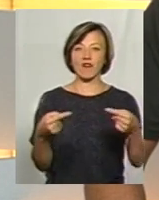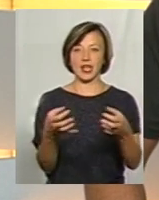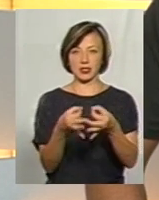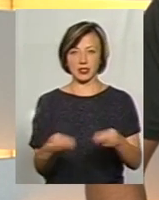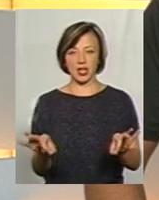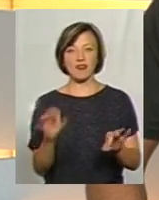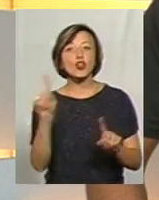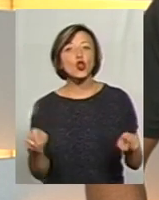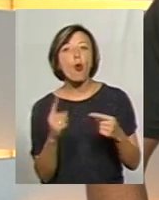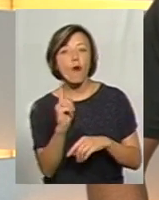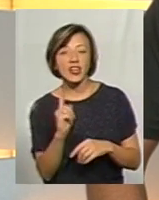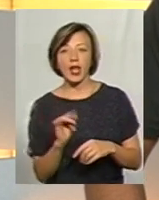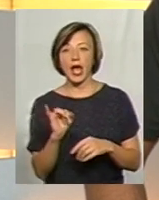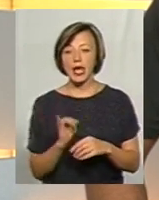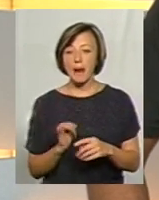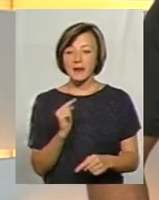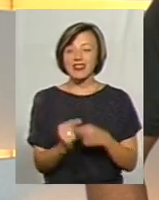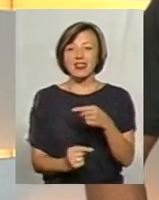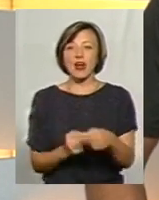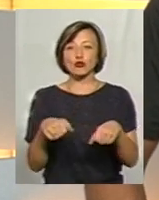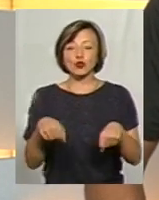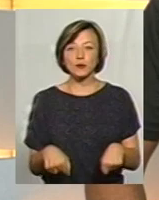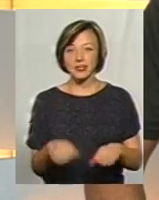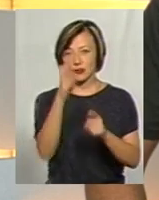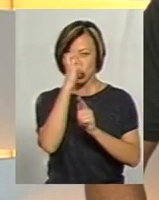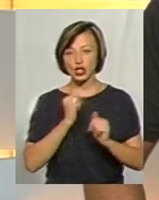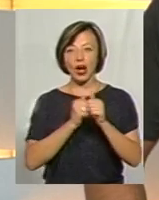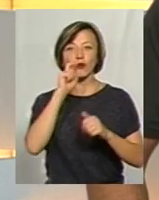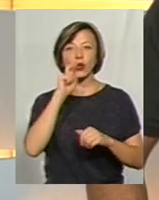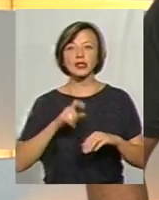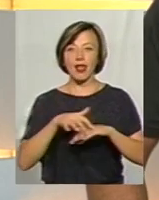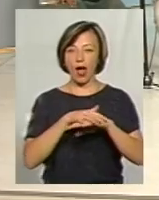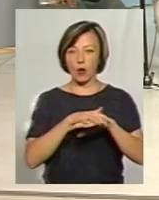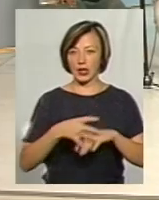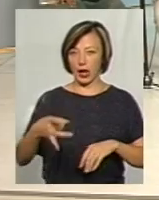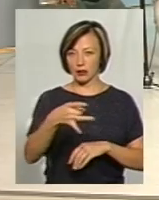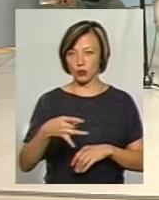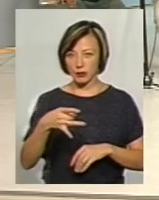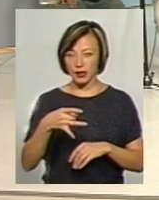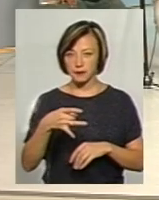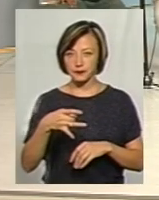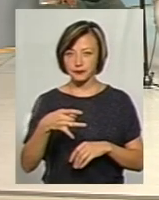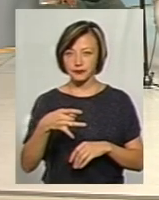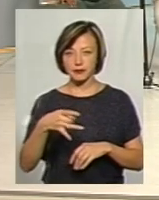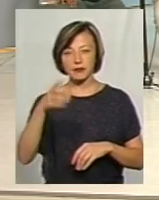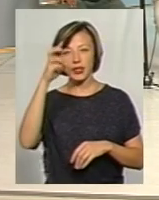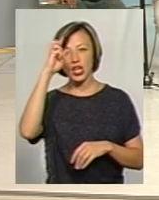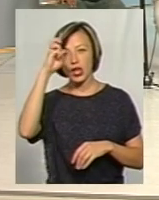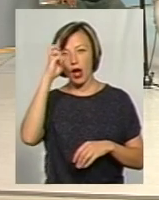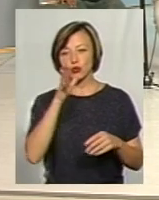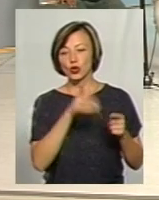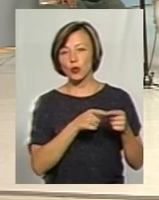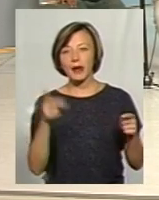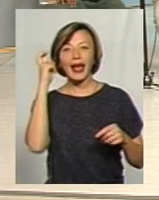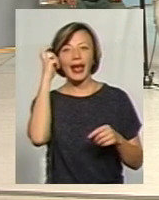держави. Відновлення і про правонаступництво держави Українська Народна Республіка, держави Княжої Доби,